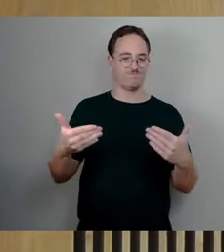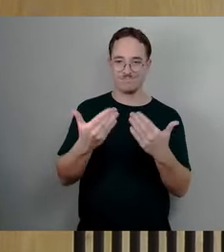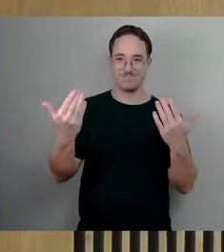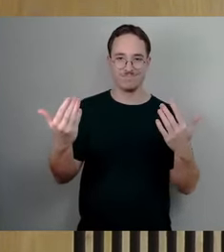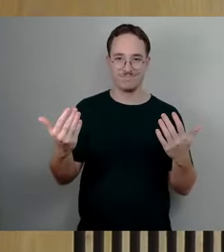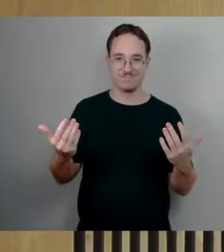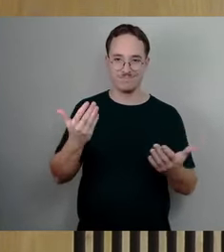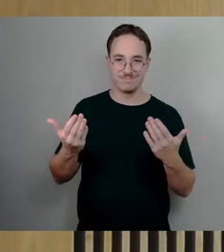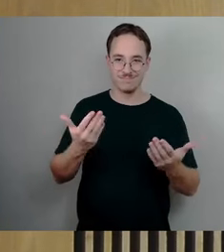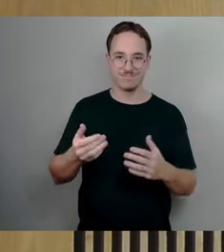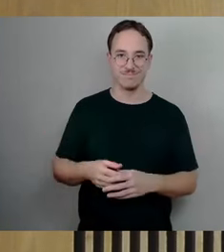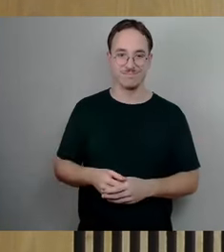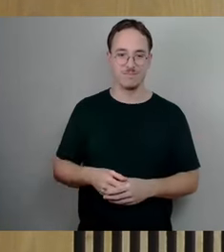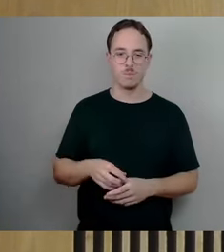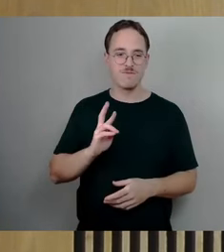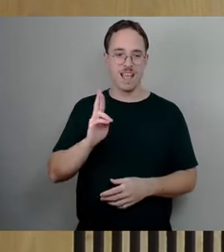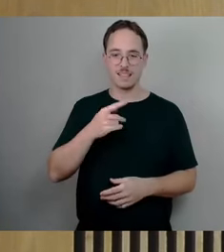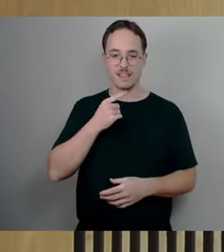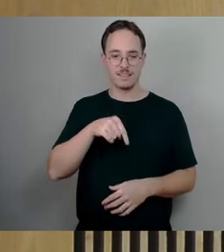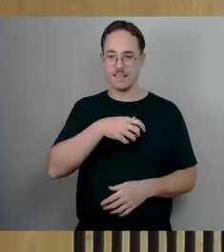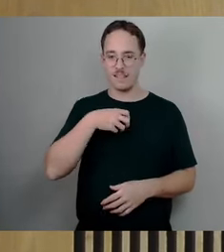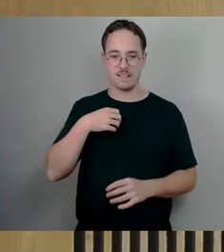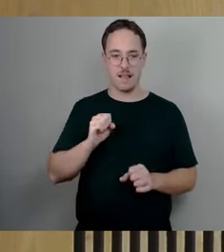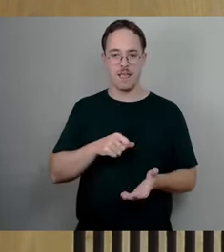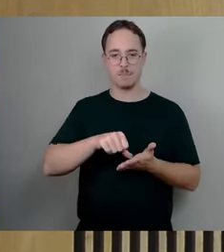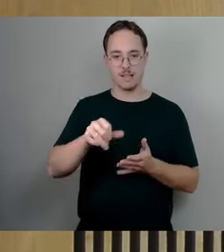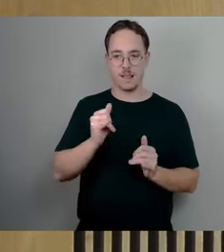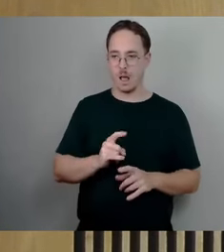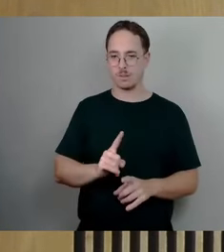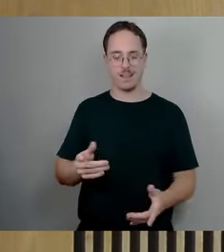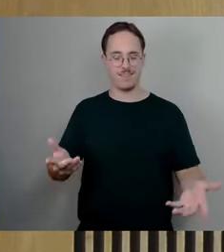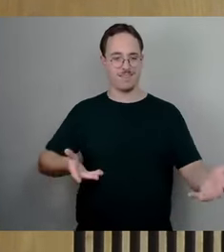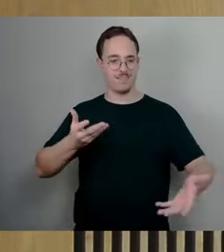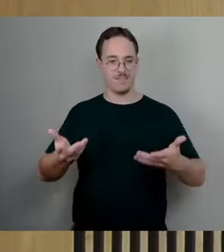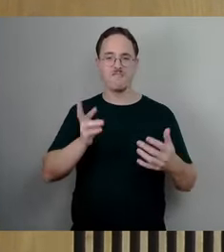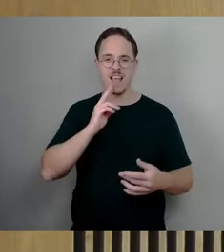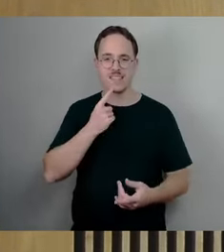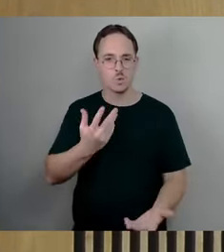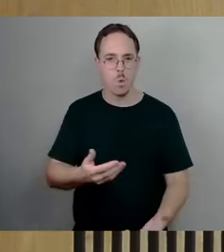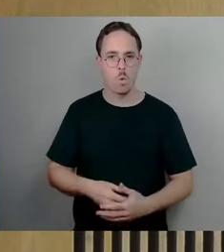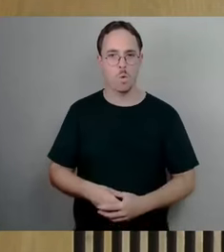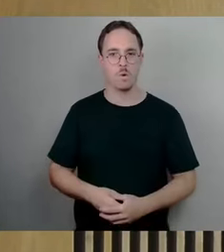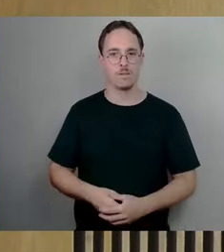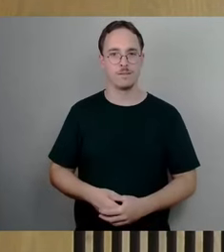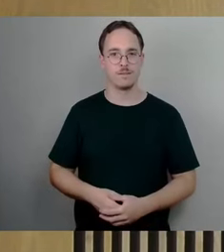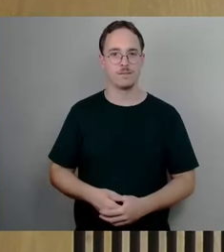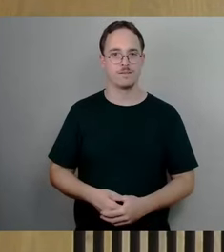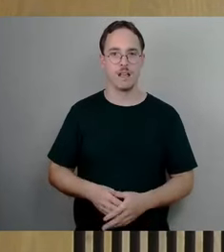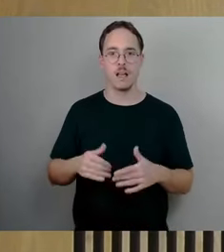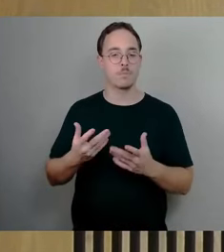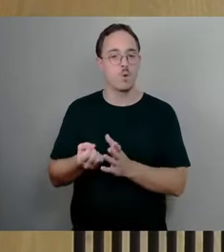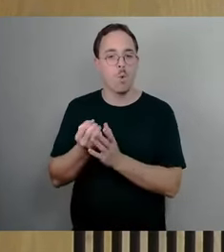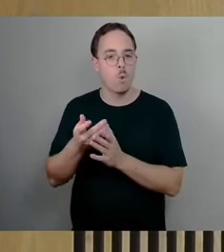hat das signalisiert? Denn ganz offen, wir haben so große Baustellen, vielleicht auch im Kulturbereich, wo auch immer,